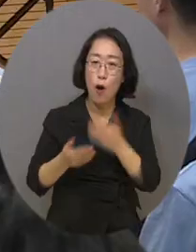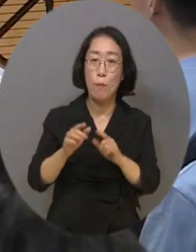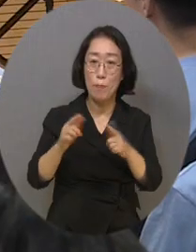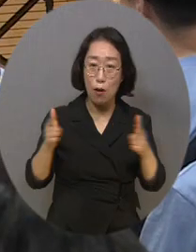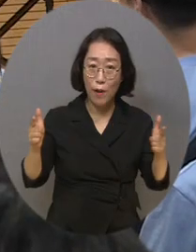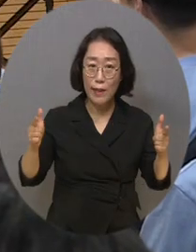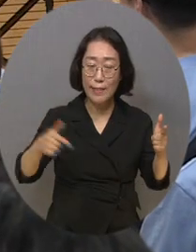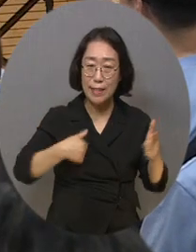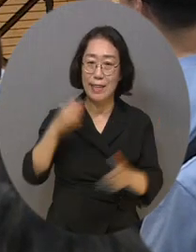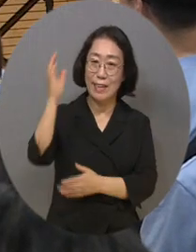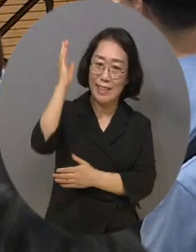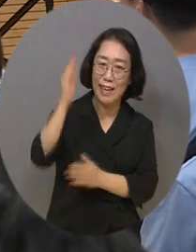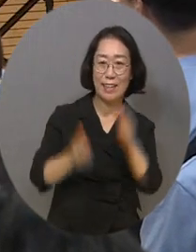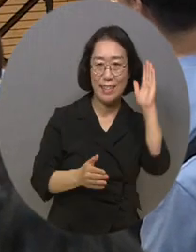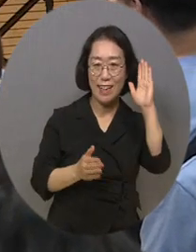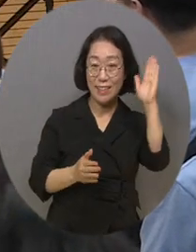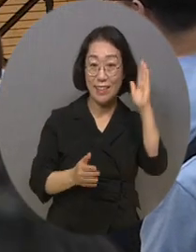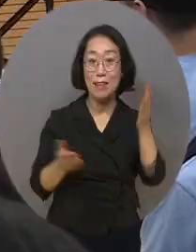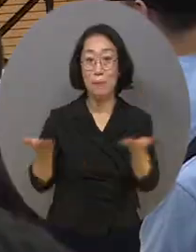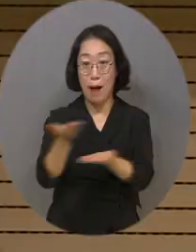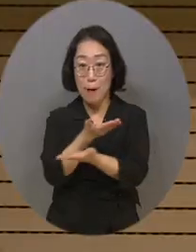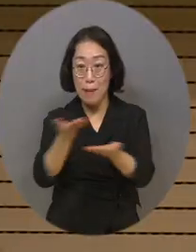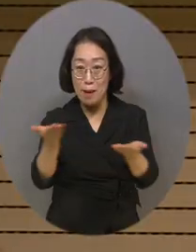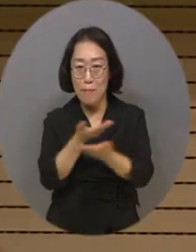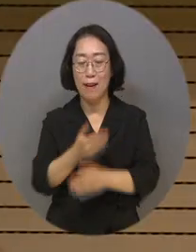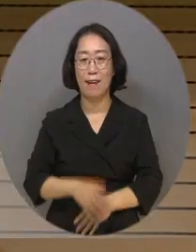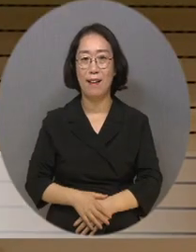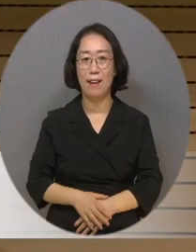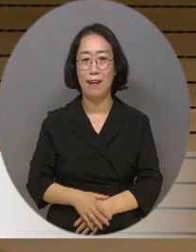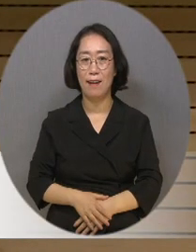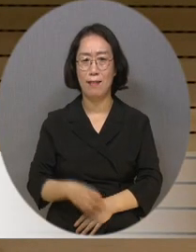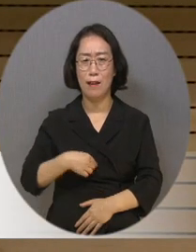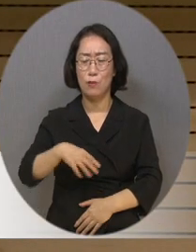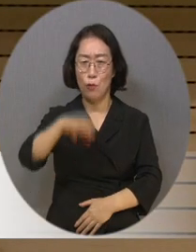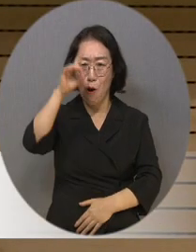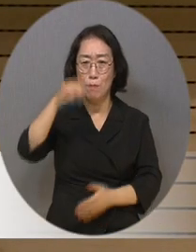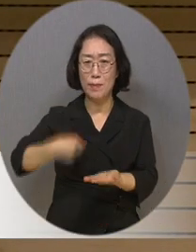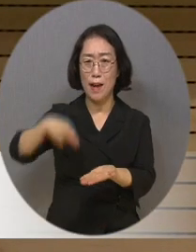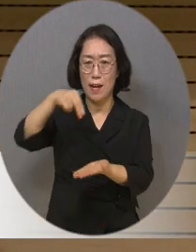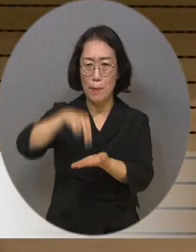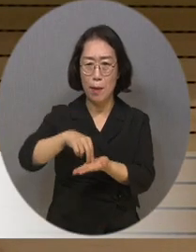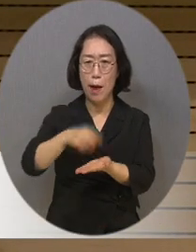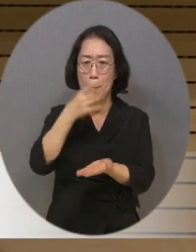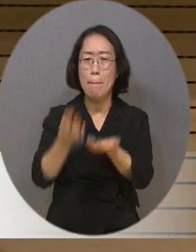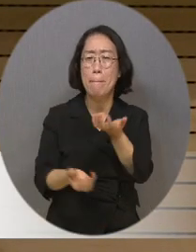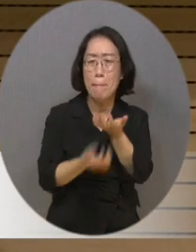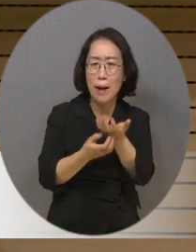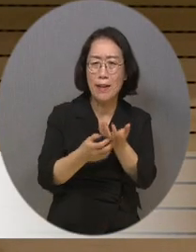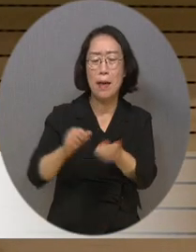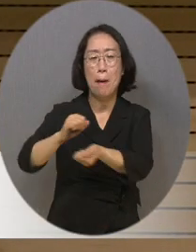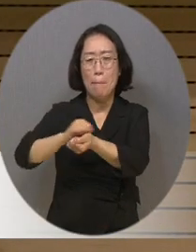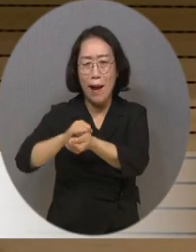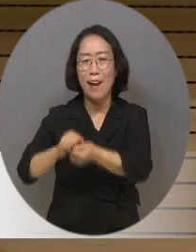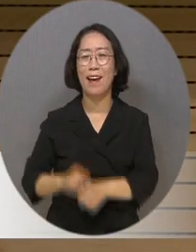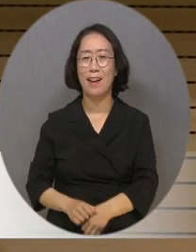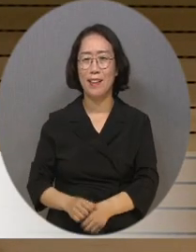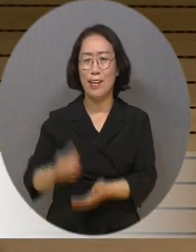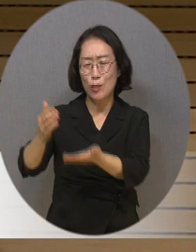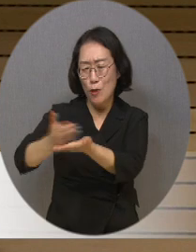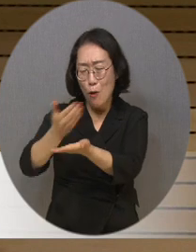등 자신만의 경험도 나눴습니다. 제가 자립을 하고 밥하기, 빨래하기, 청소하기 등